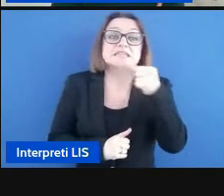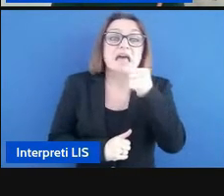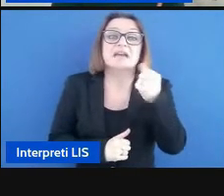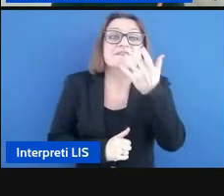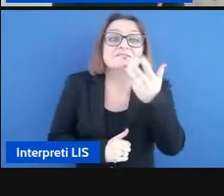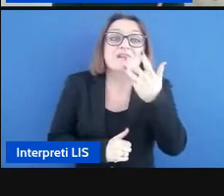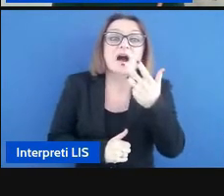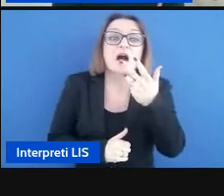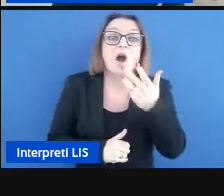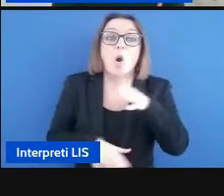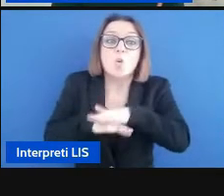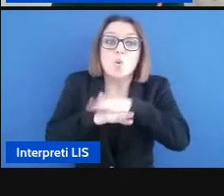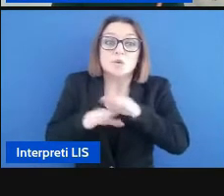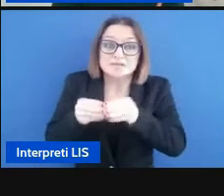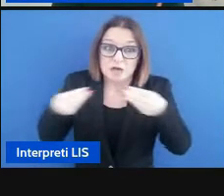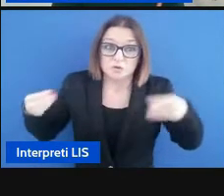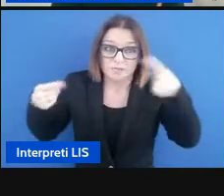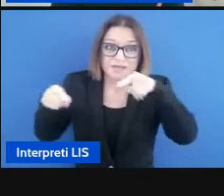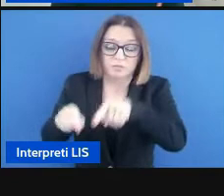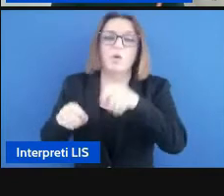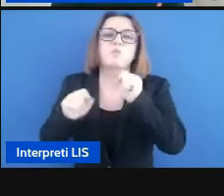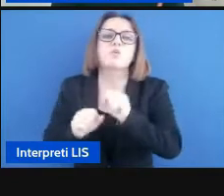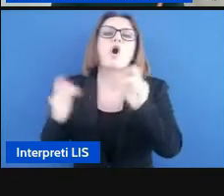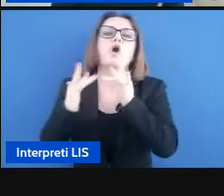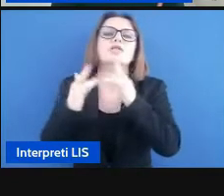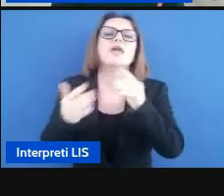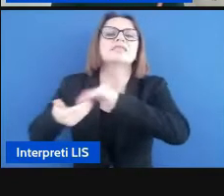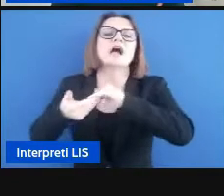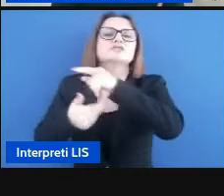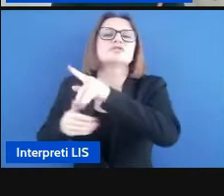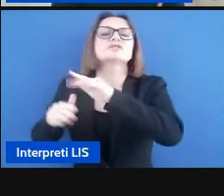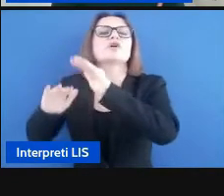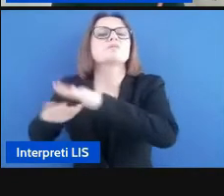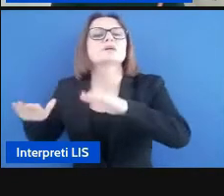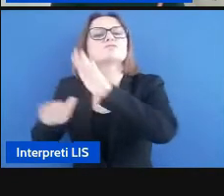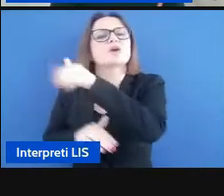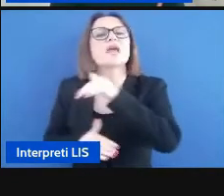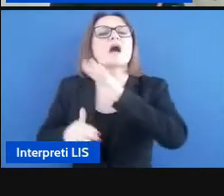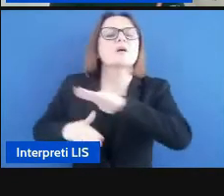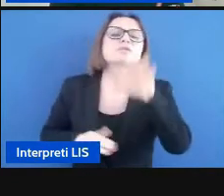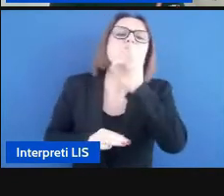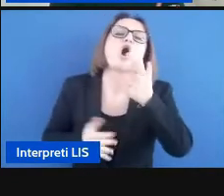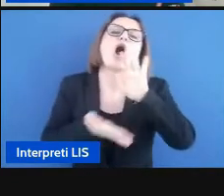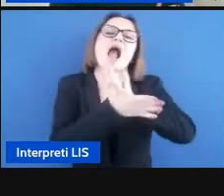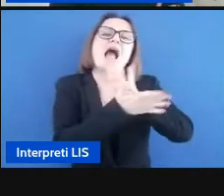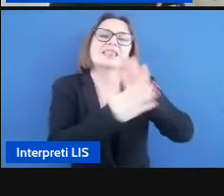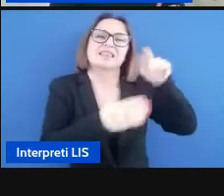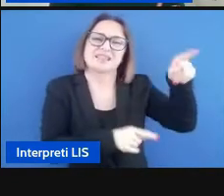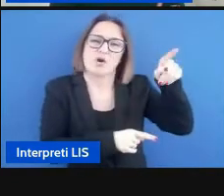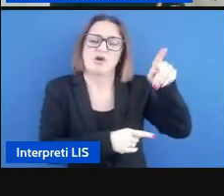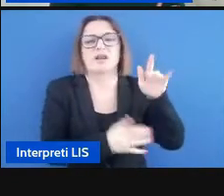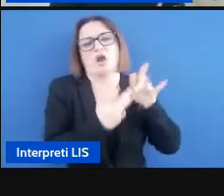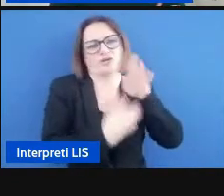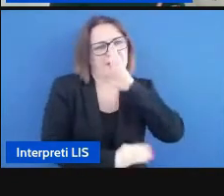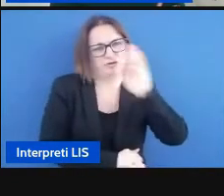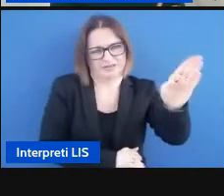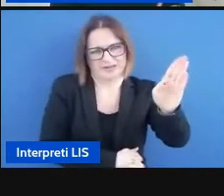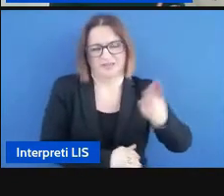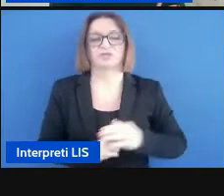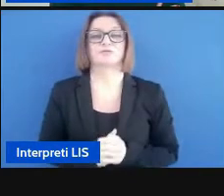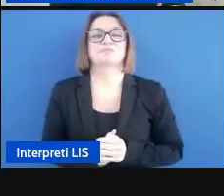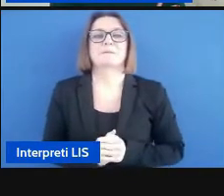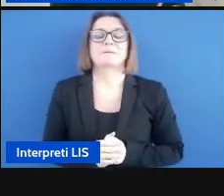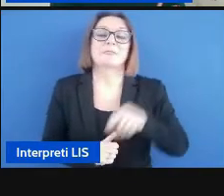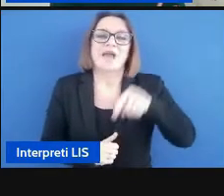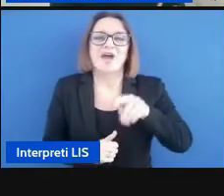contattare l'associazione bimbo chiama bimbo oppure direttamente la casa editrice arriviamo alla tavola rotonda